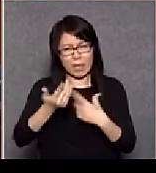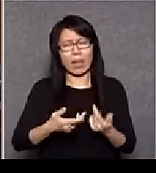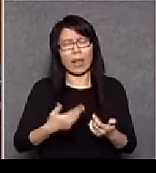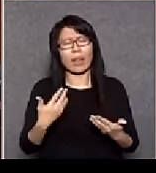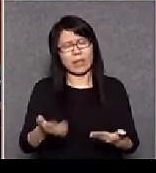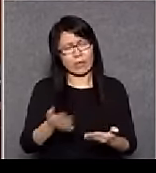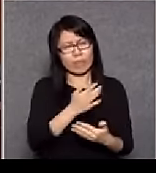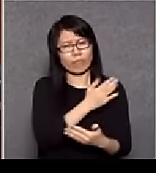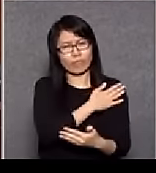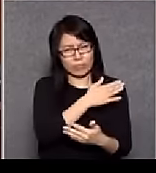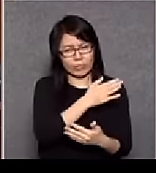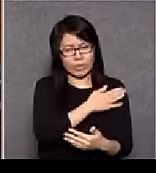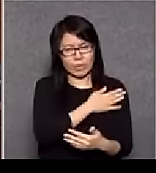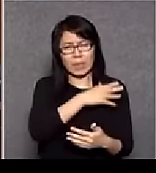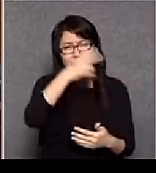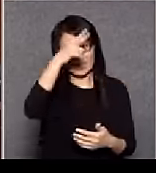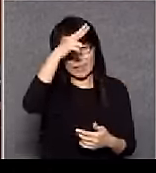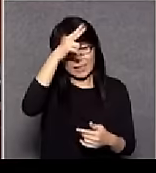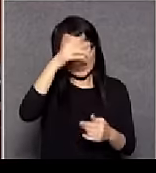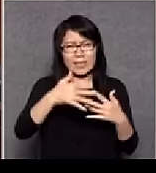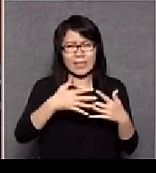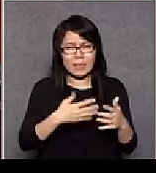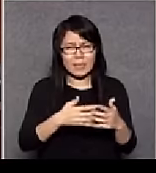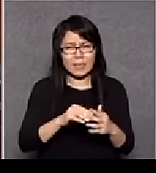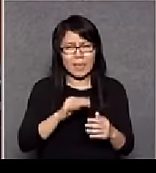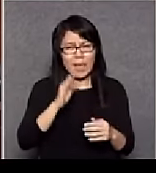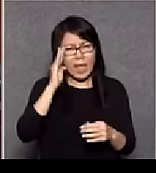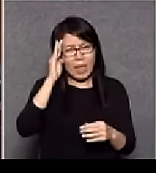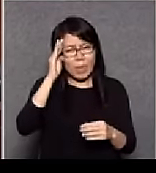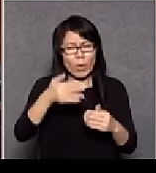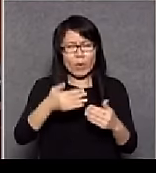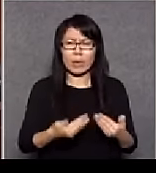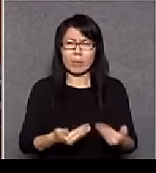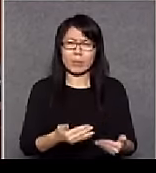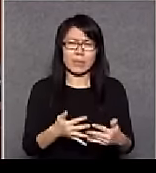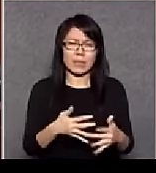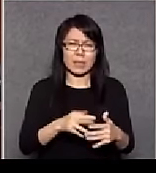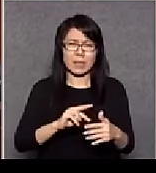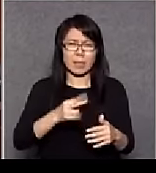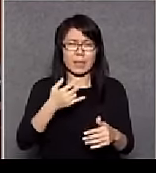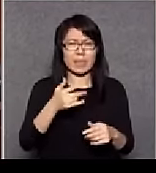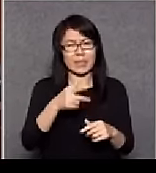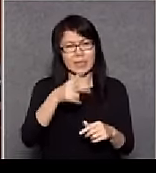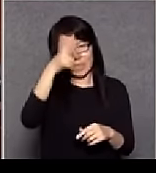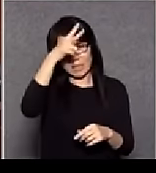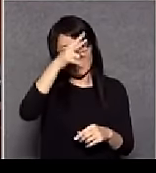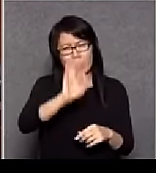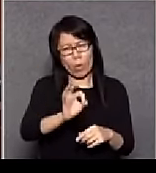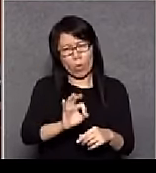政治事情你怎麼可以期望這些事情是不會政治化呢